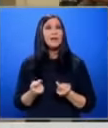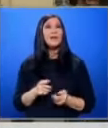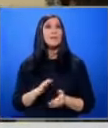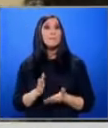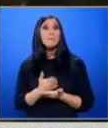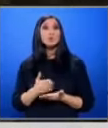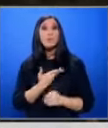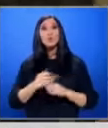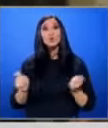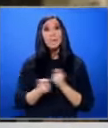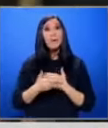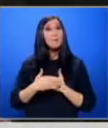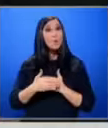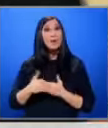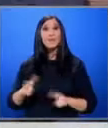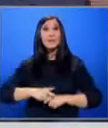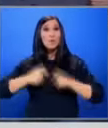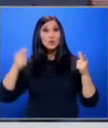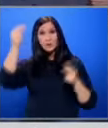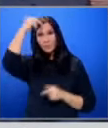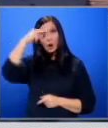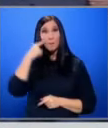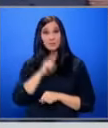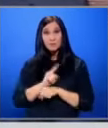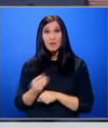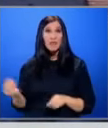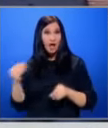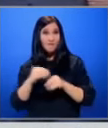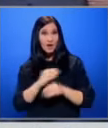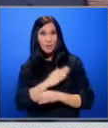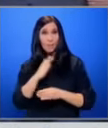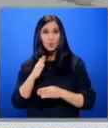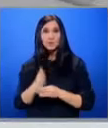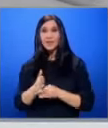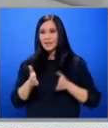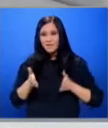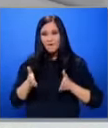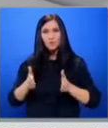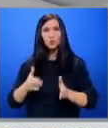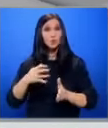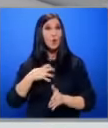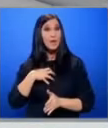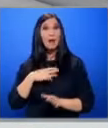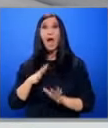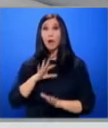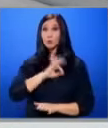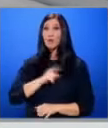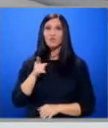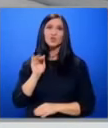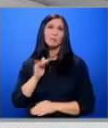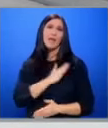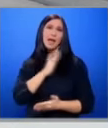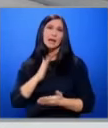промяната и демократичен България и се опитва в момента да вкара последните в руслото на ГЕРБ. Ако успее, това ще е края на